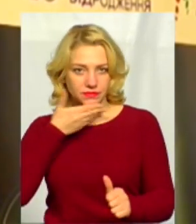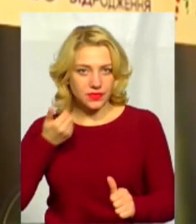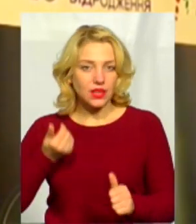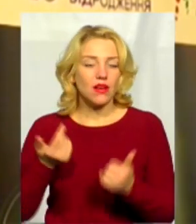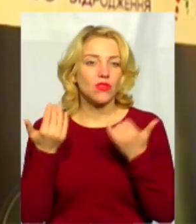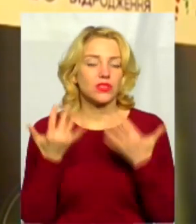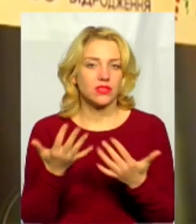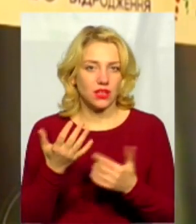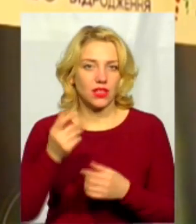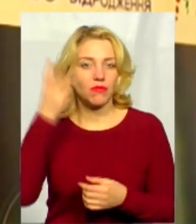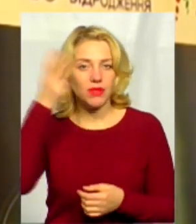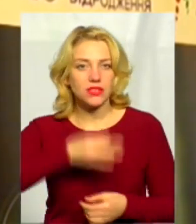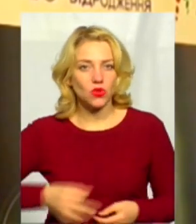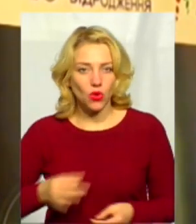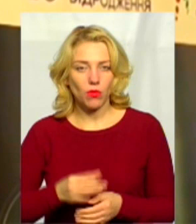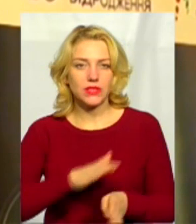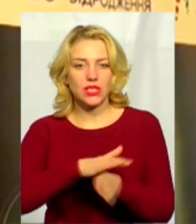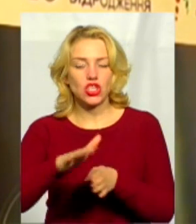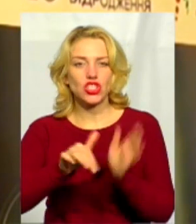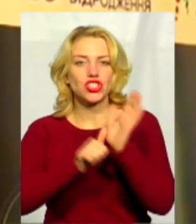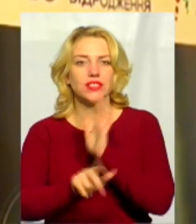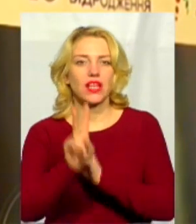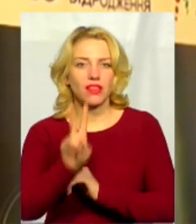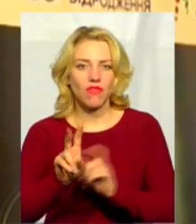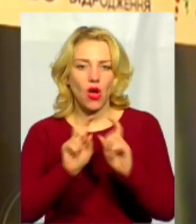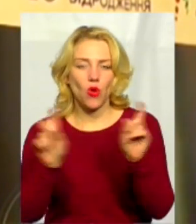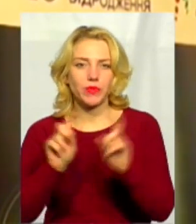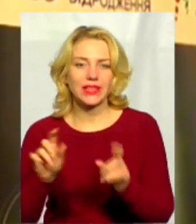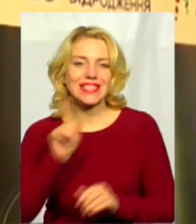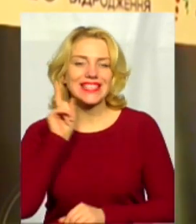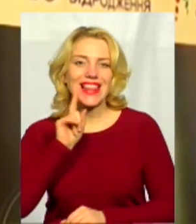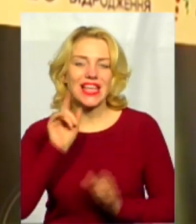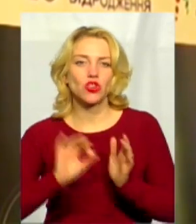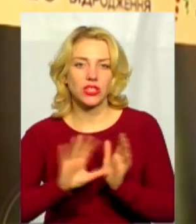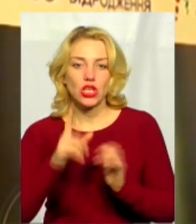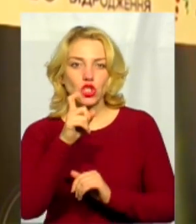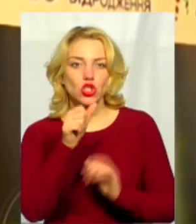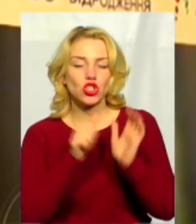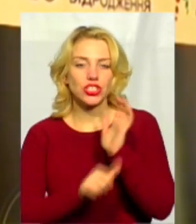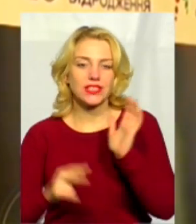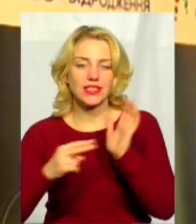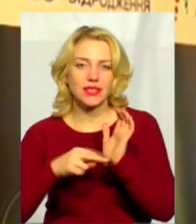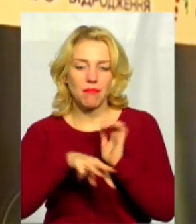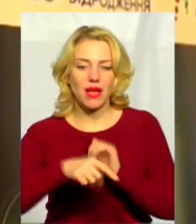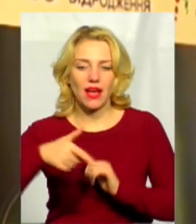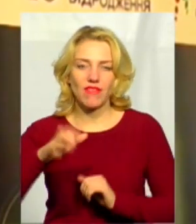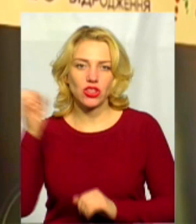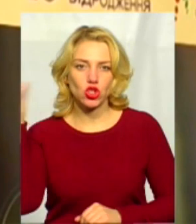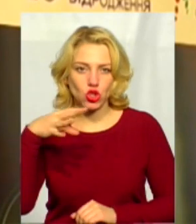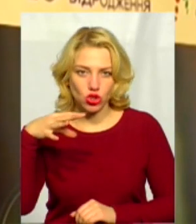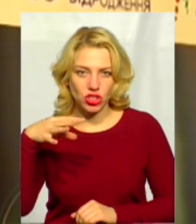реалізовано 62 об'єкти зеленої енергетики, з них 167 мегаватт сонячної генерації, 25